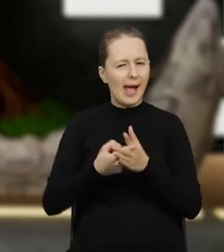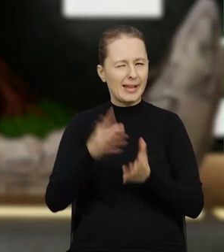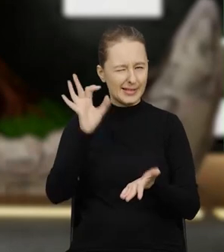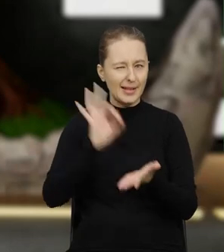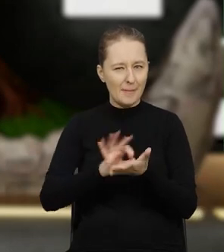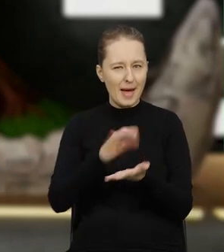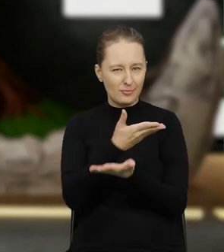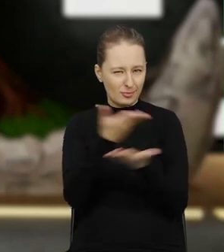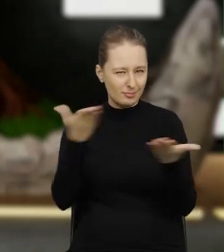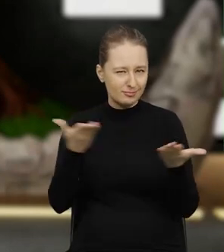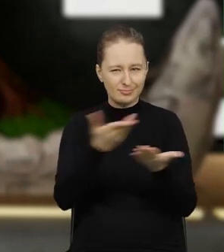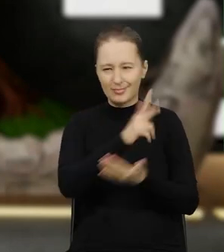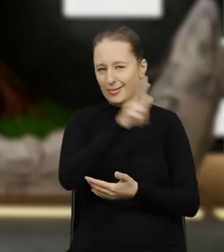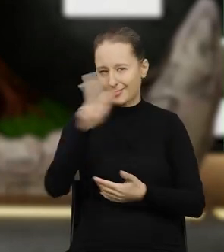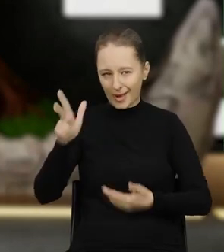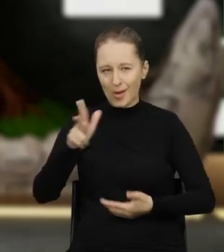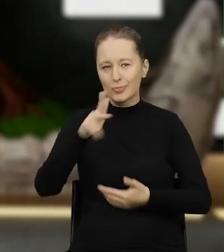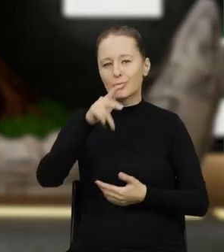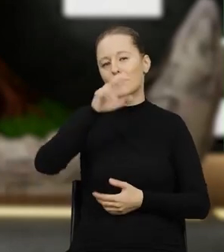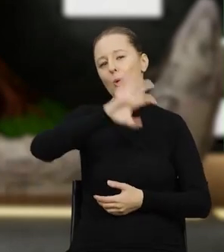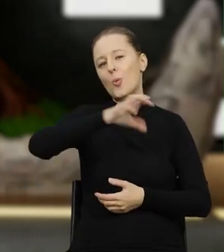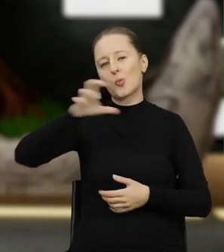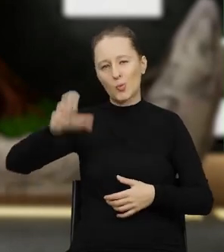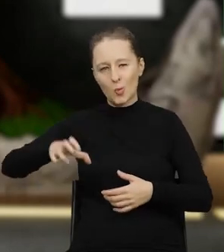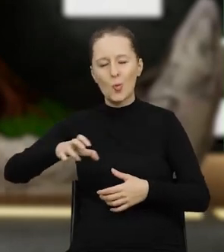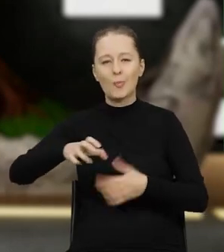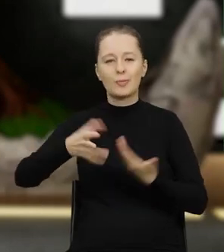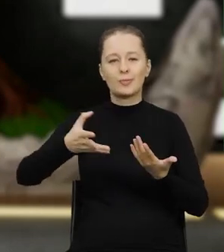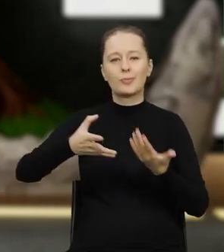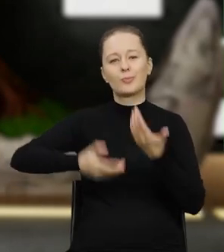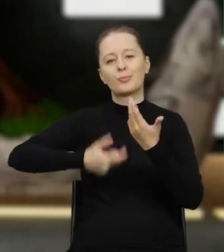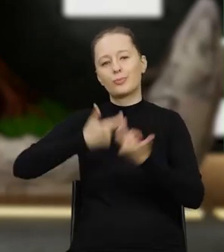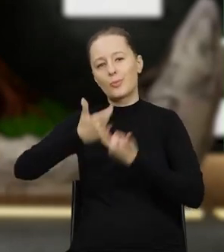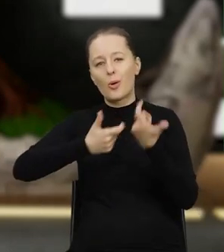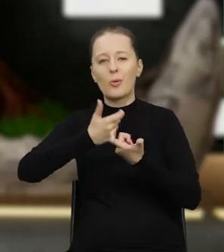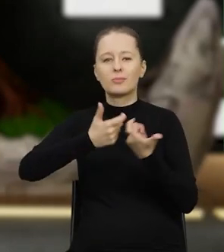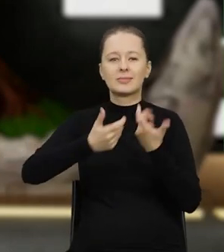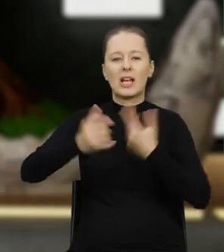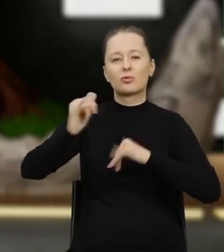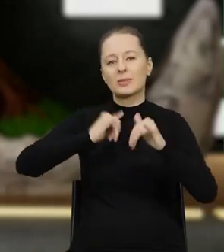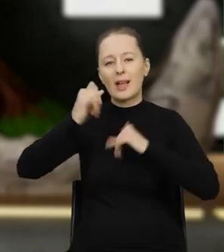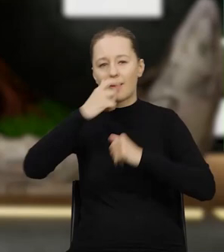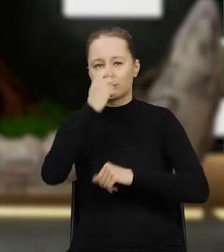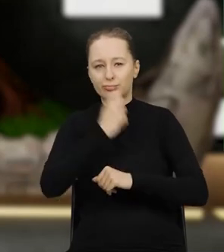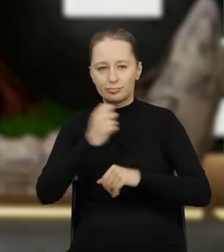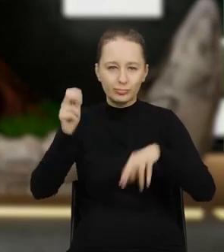którego na pewno wszystkie podmioty zajmujące się gospodarką odpadami bardzo dobrze znają.